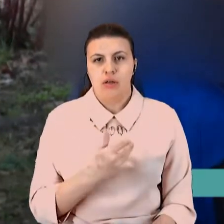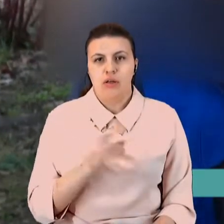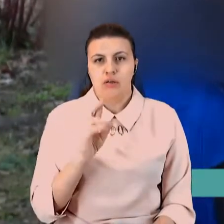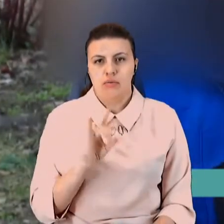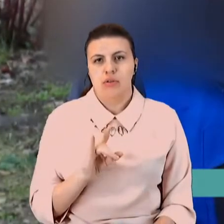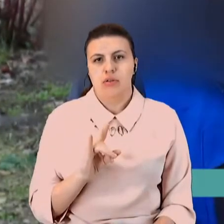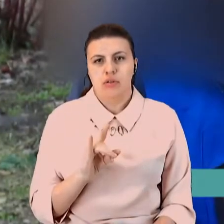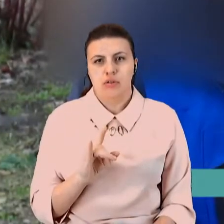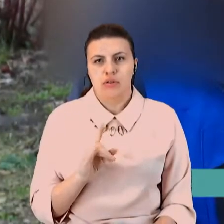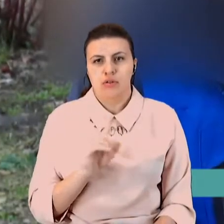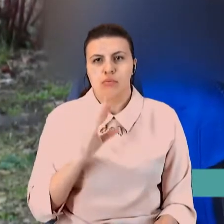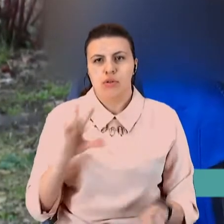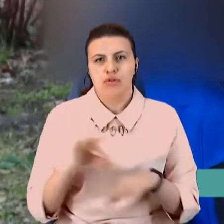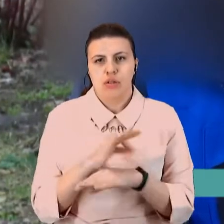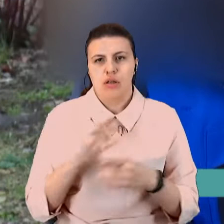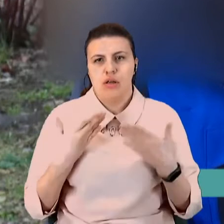щоб жена родила мені сина.